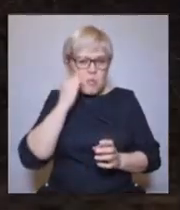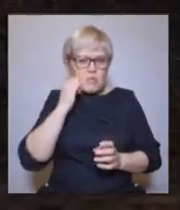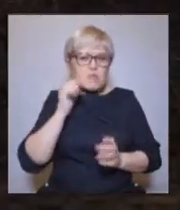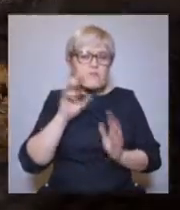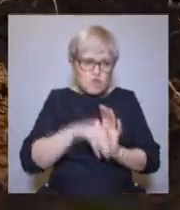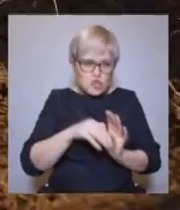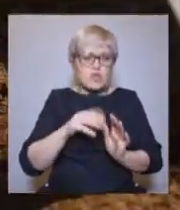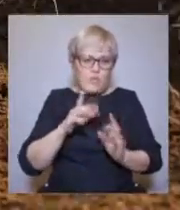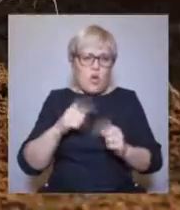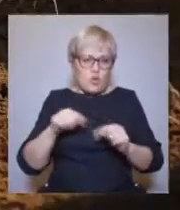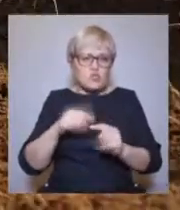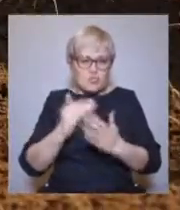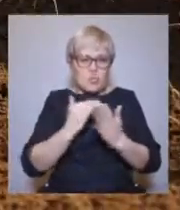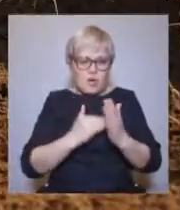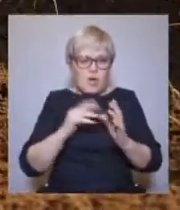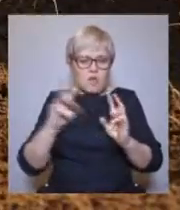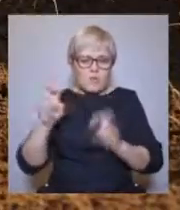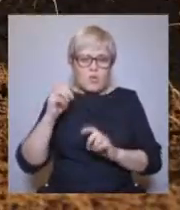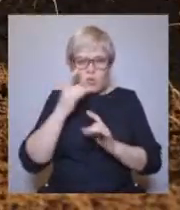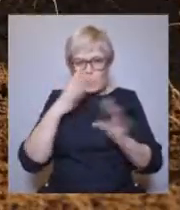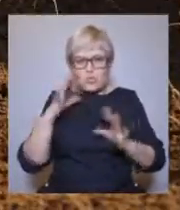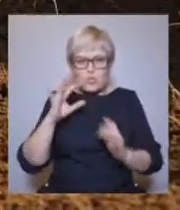«Культура Югры».